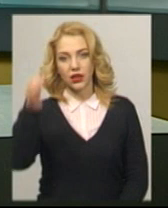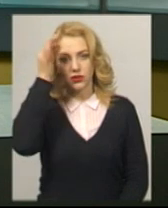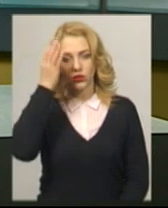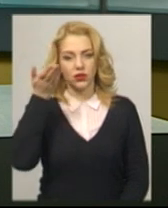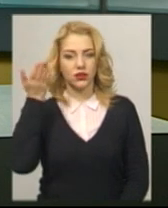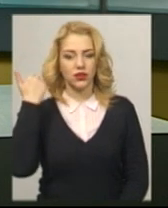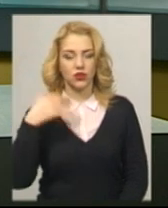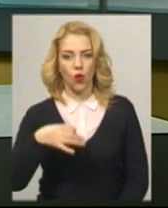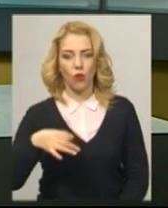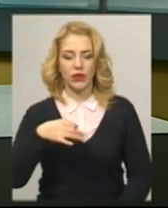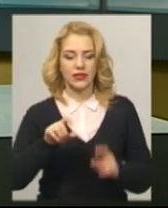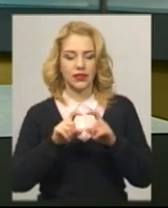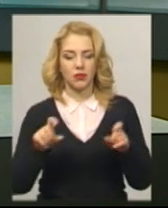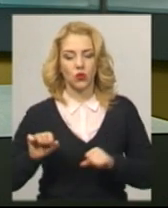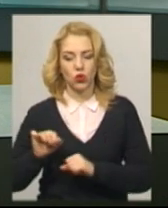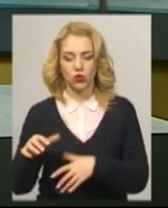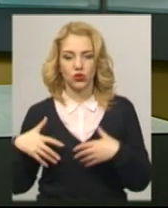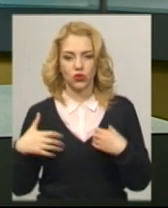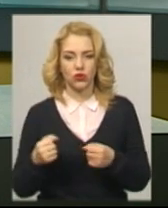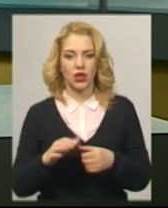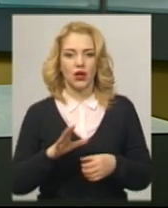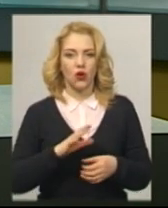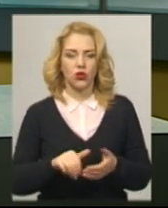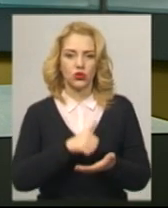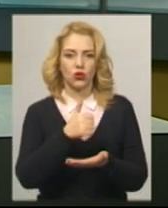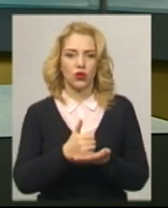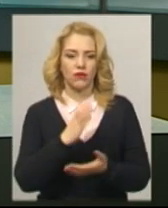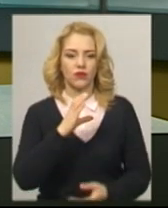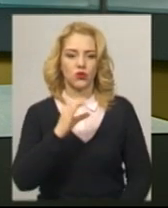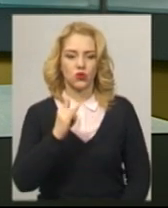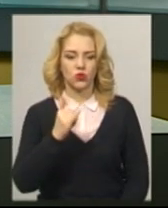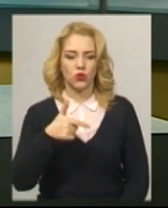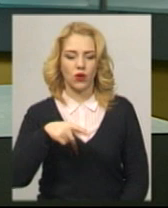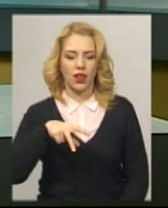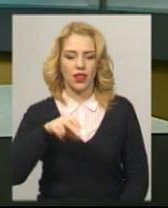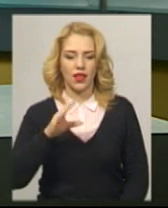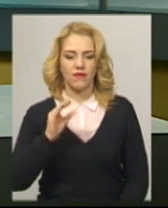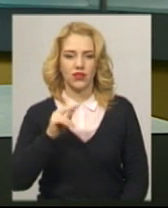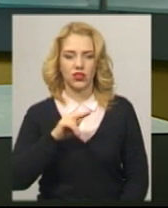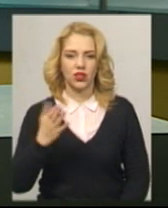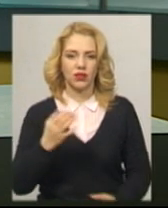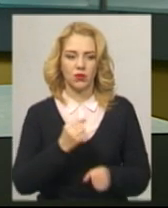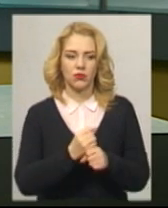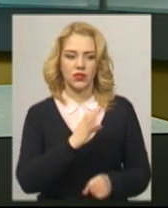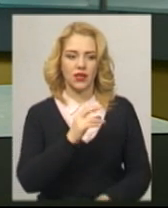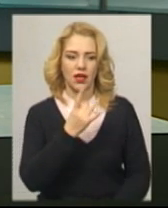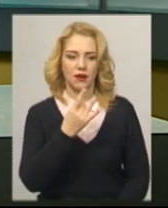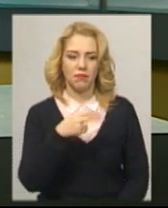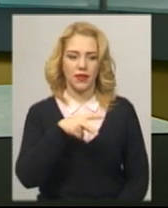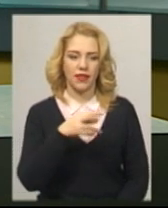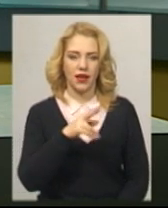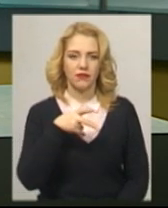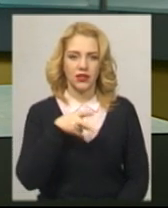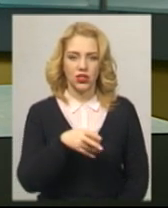раніше обласний департамент охорони здоров'я очолював Яків Цуглевич, який попрацював там з серпня 2014 року, а в грудні